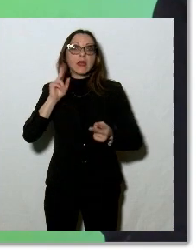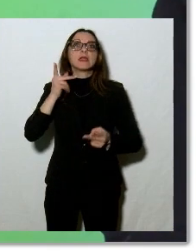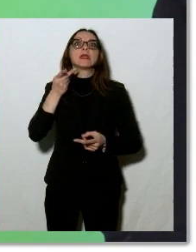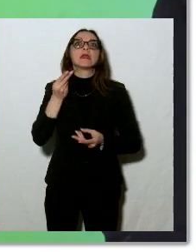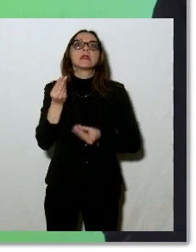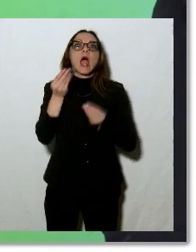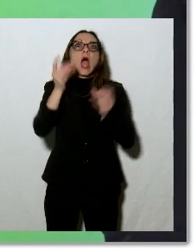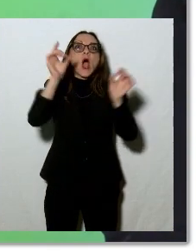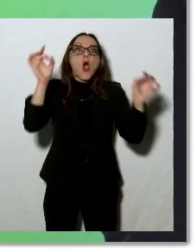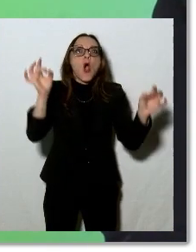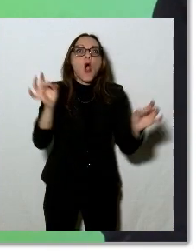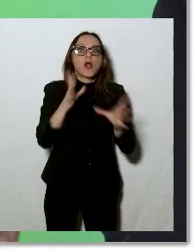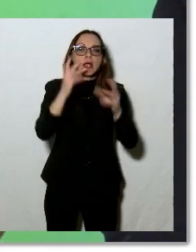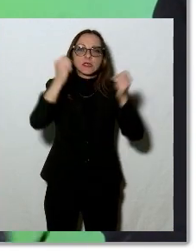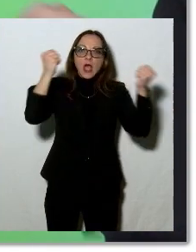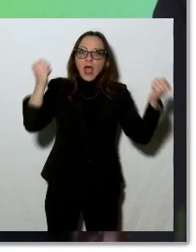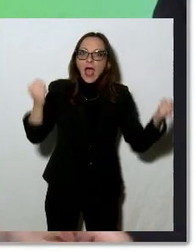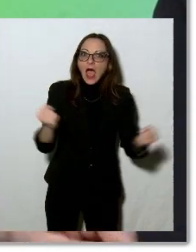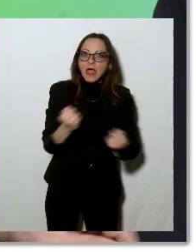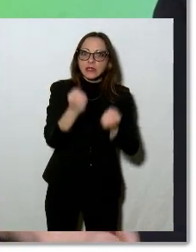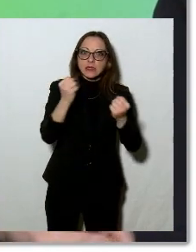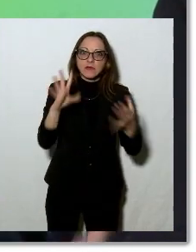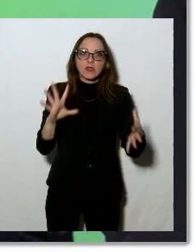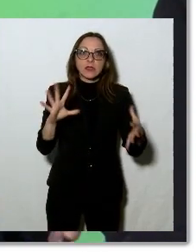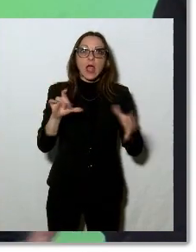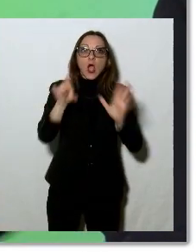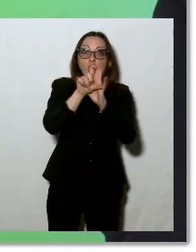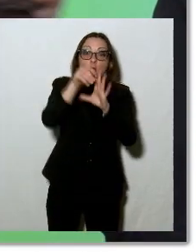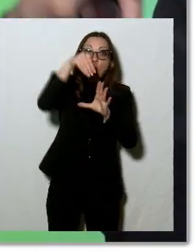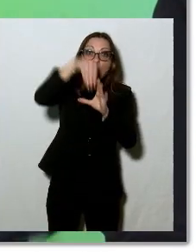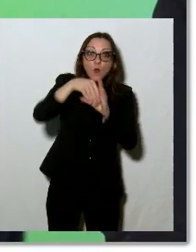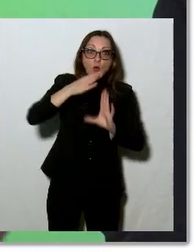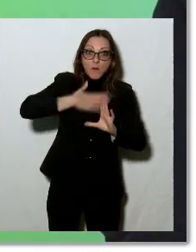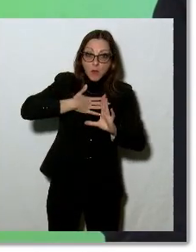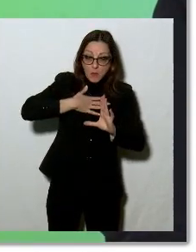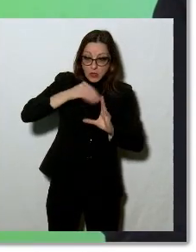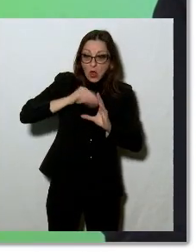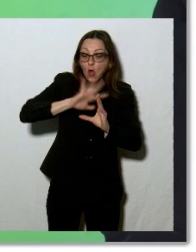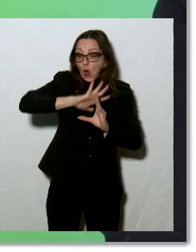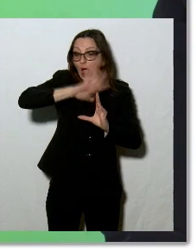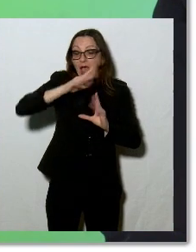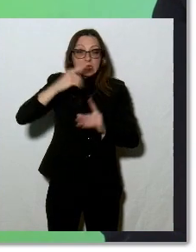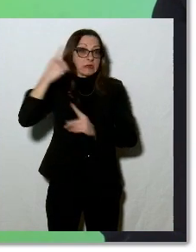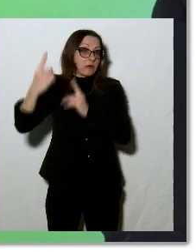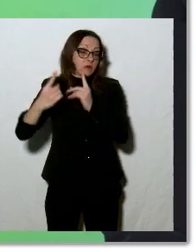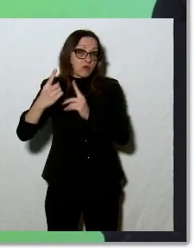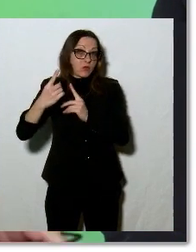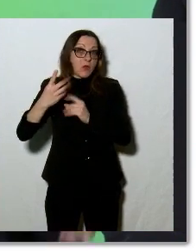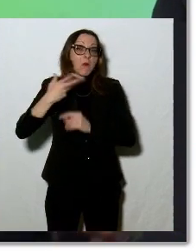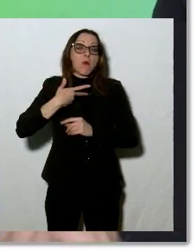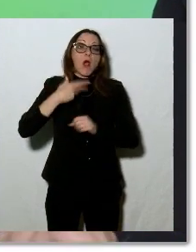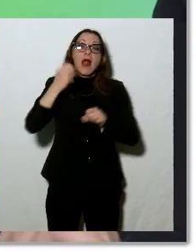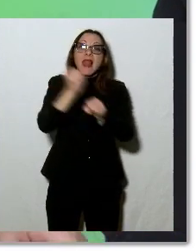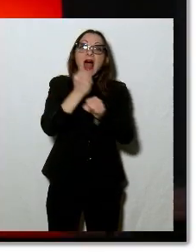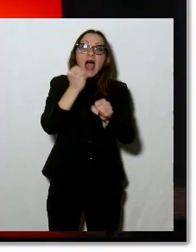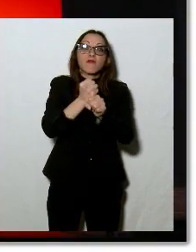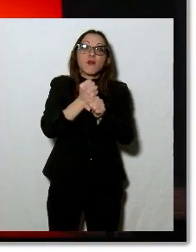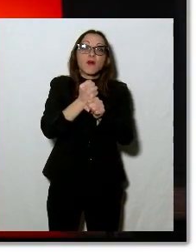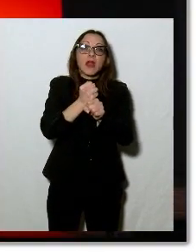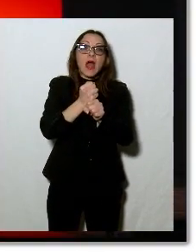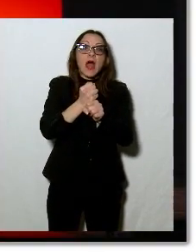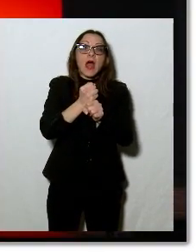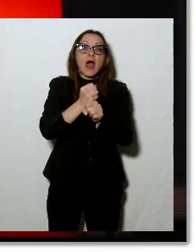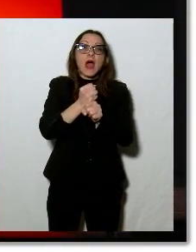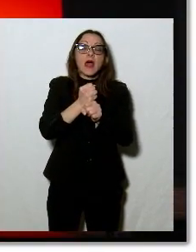attività legate nei propri comuni o in altre situazioni per lavorare al giro d'Italia. Quindi